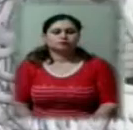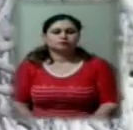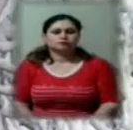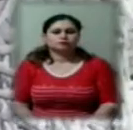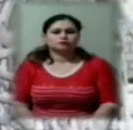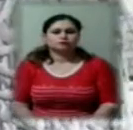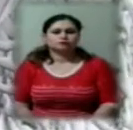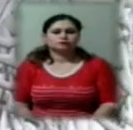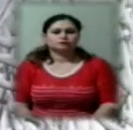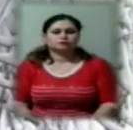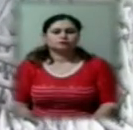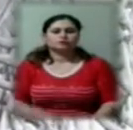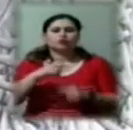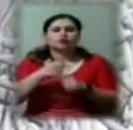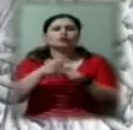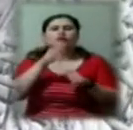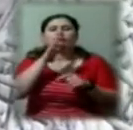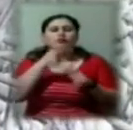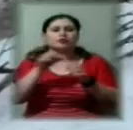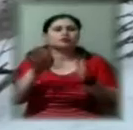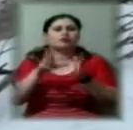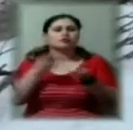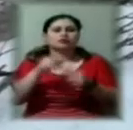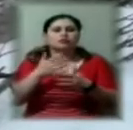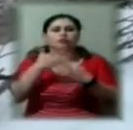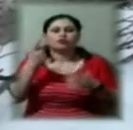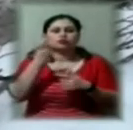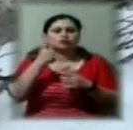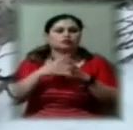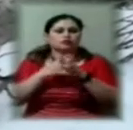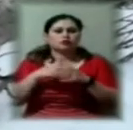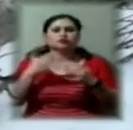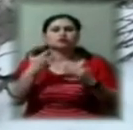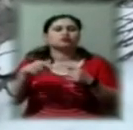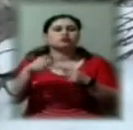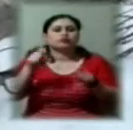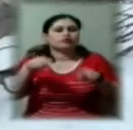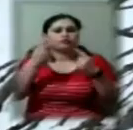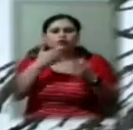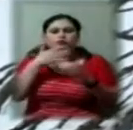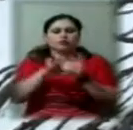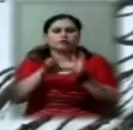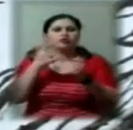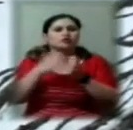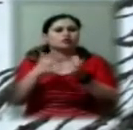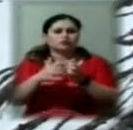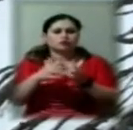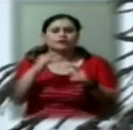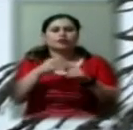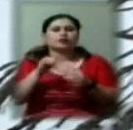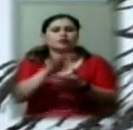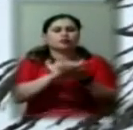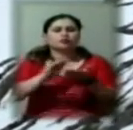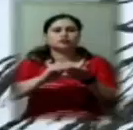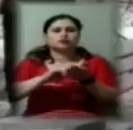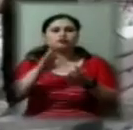До цього часу без електрики залишається більше сотні сіл. Ніскрізь відновлене електропостачання у Херсоні. Про це продовжують писати люди на сторінці